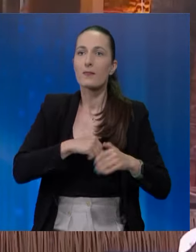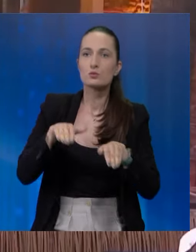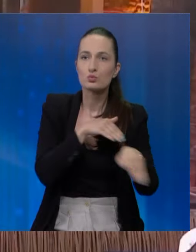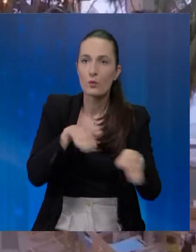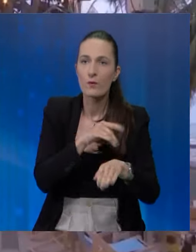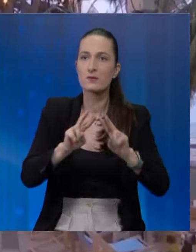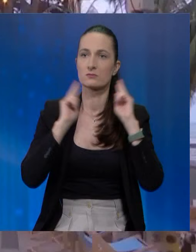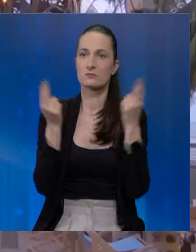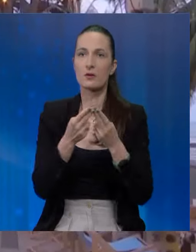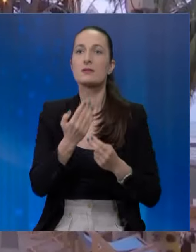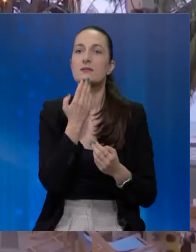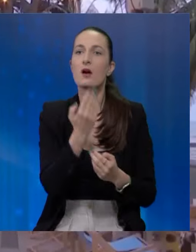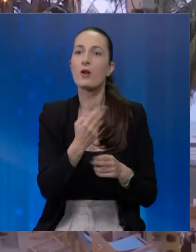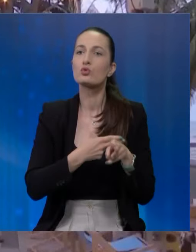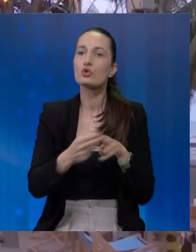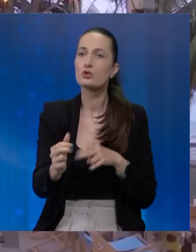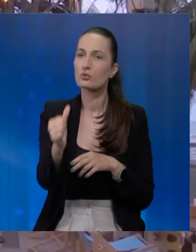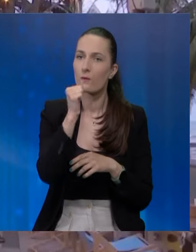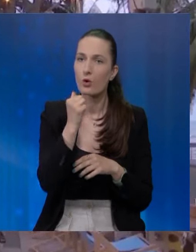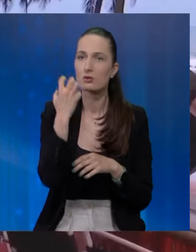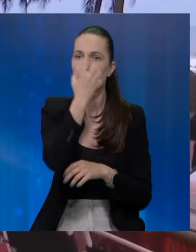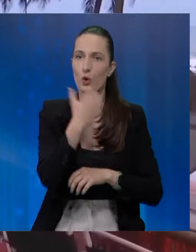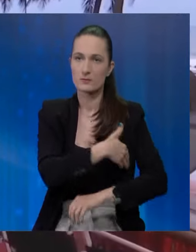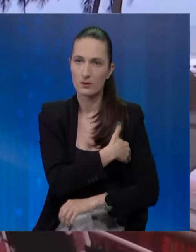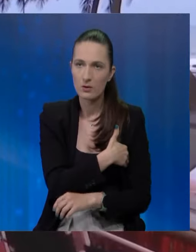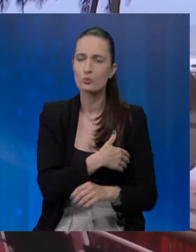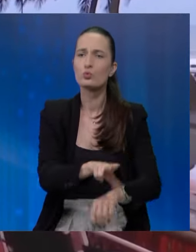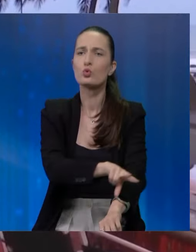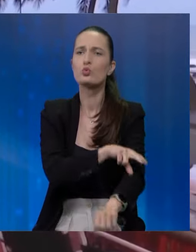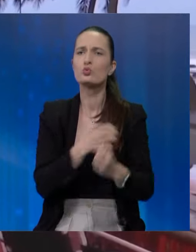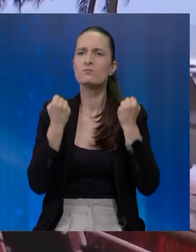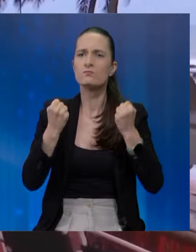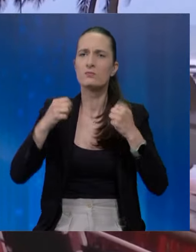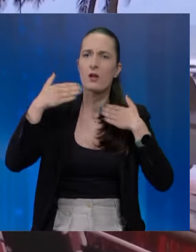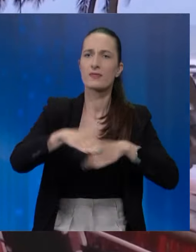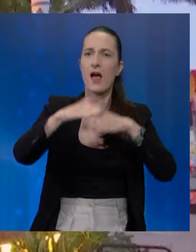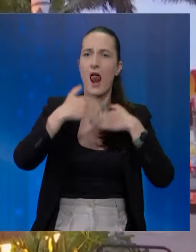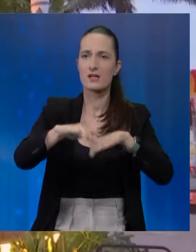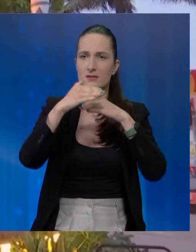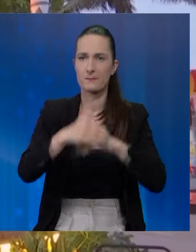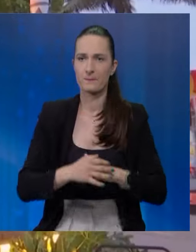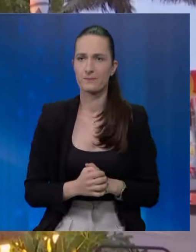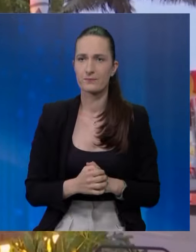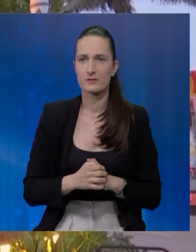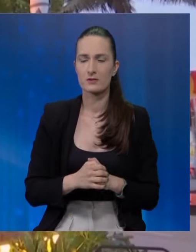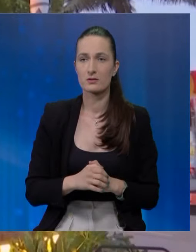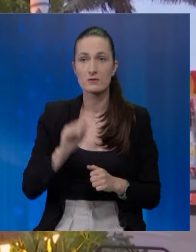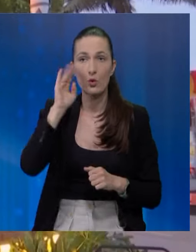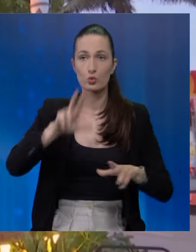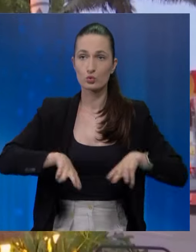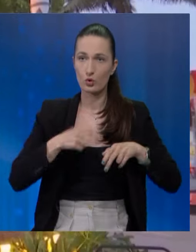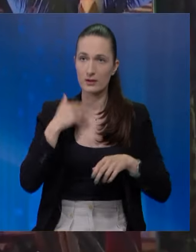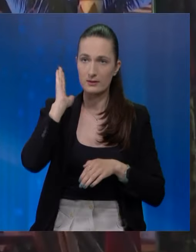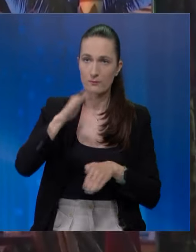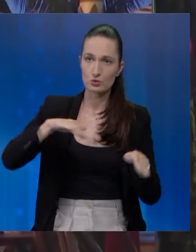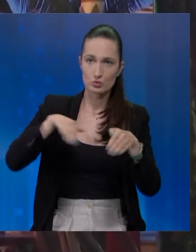surfovanja širom sveta, zahvaljujući čistoj vodi, tropskim temperaturama i dugim snažnim talasima. Svako